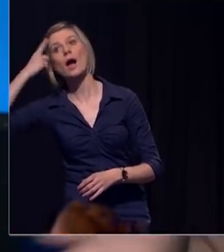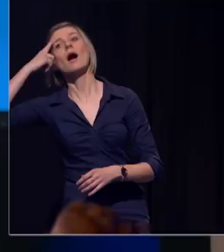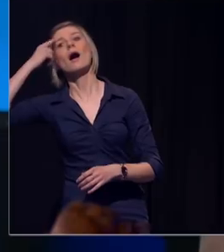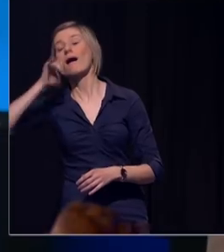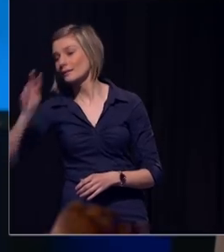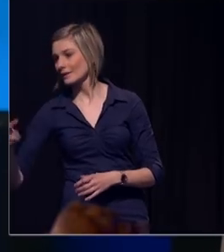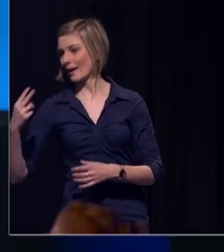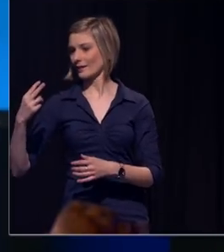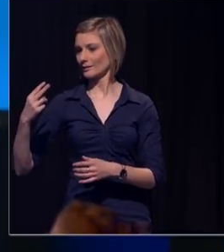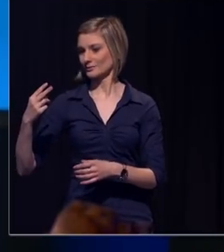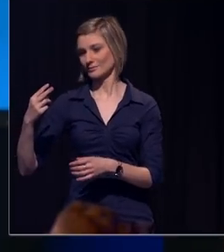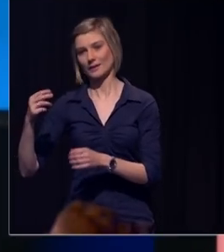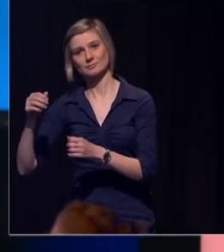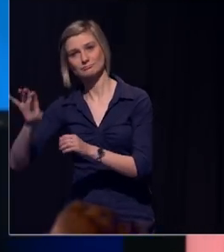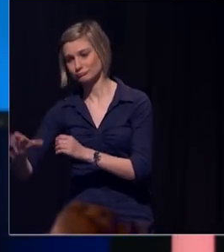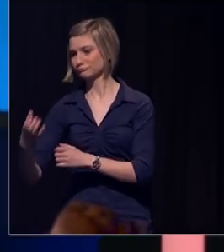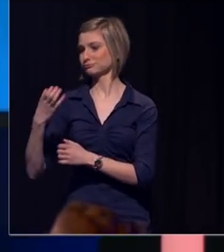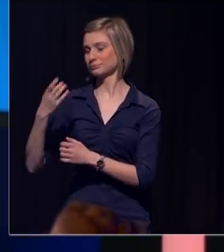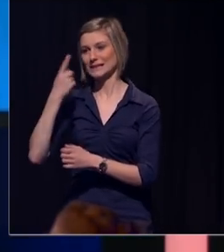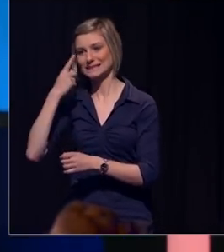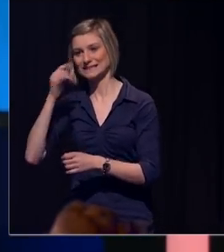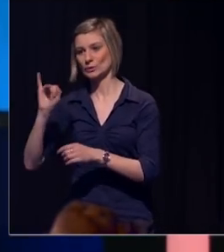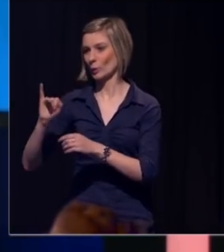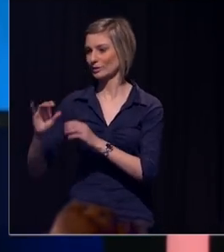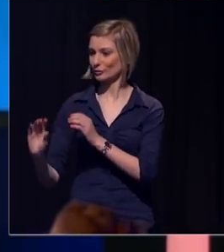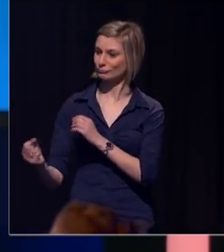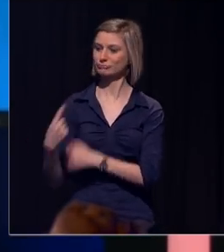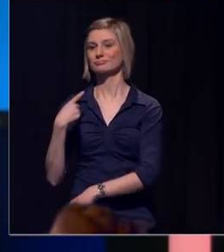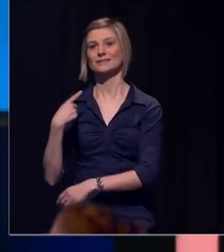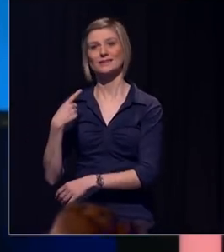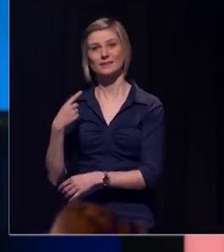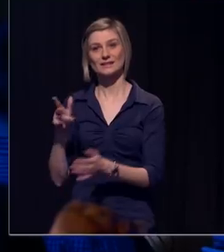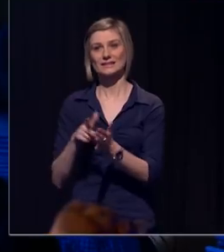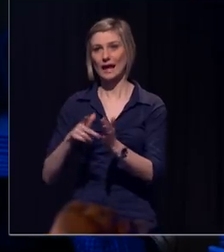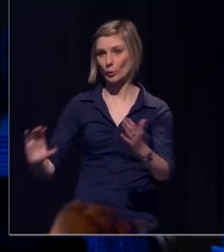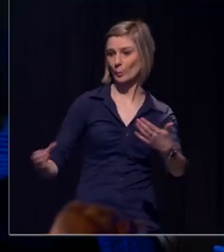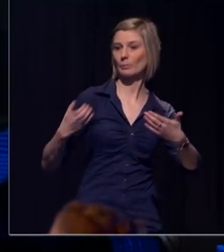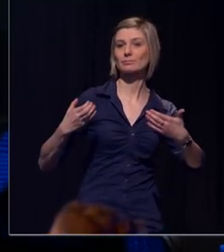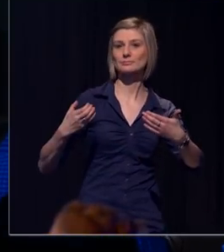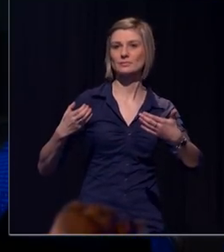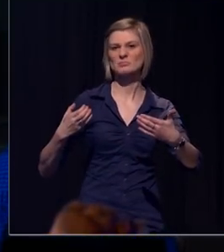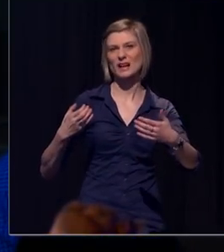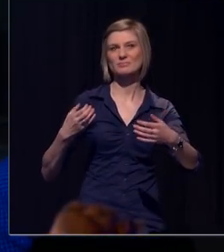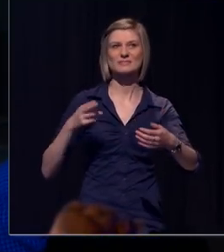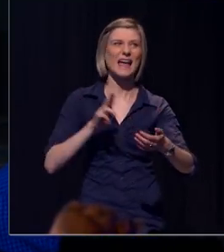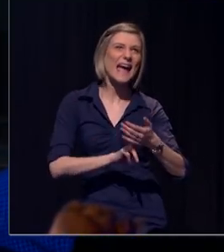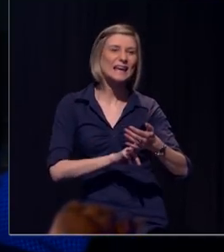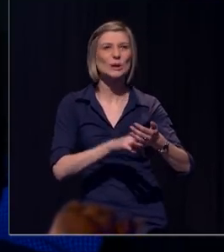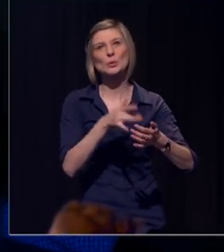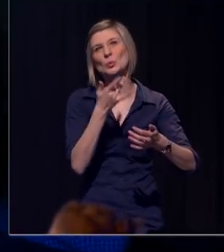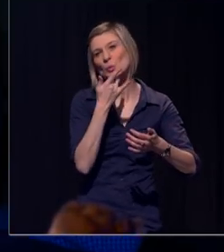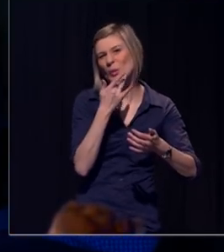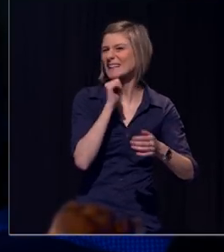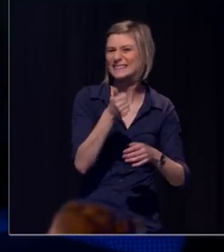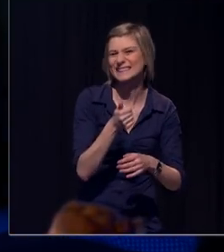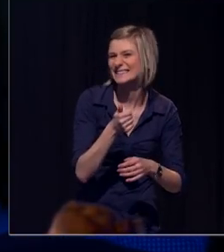als ik dat toestel opraap. En voilà, daarom gebruiken we vaak onze smartphone achter het stuur. Ook al hadden we dat niet echt voorzien en beloofden we dat eigenlijk